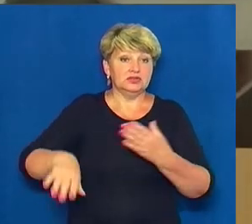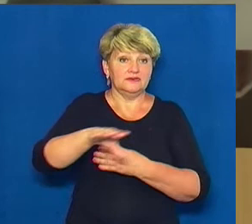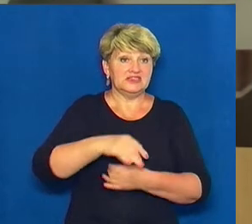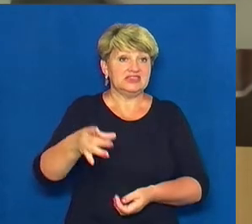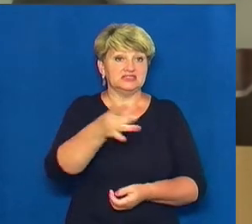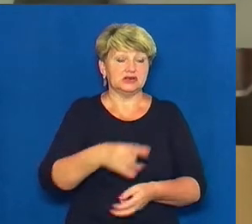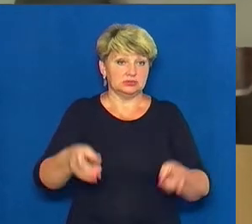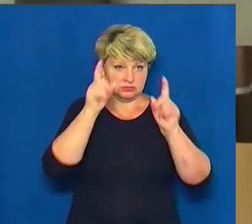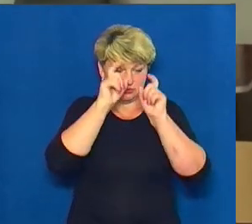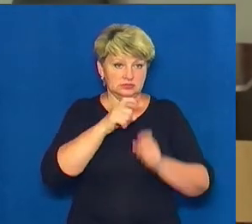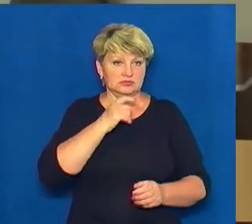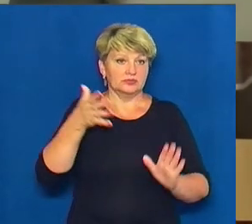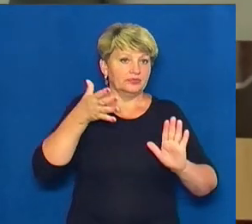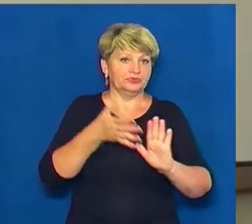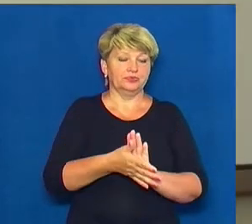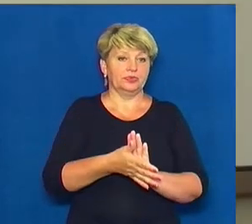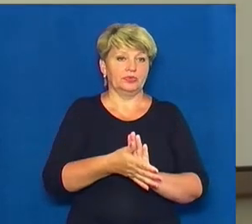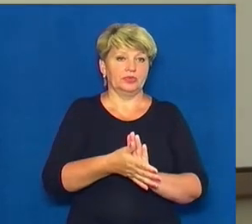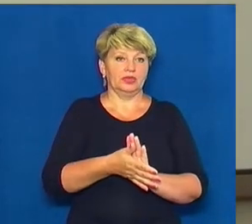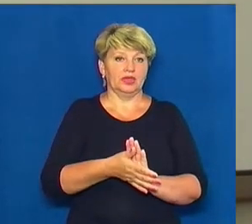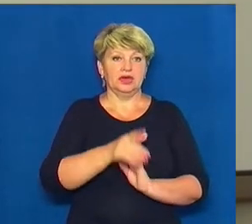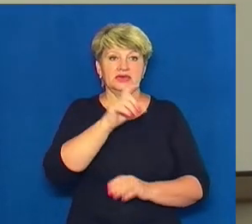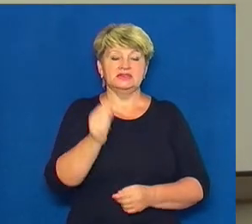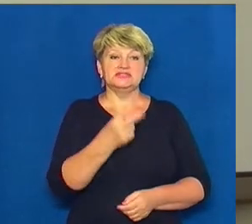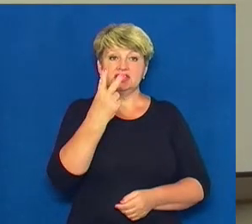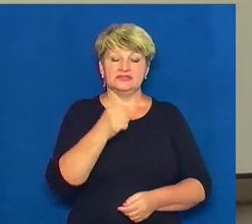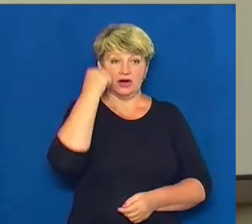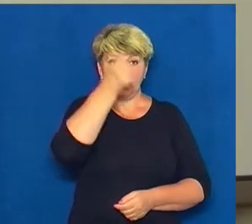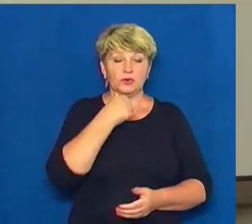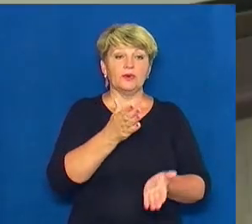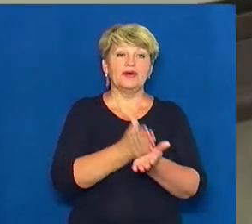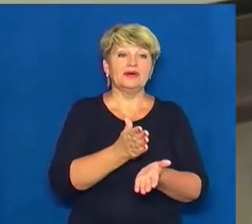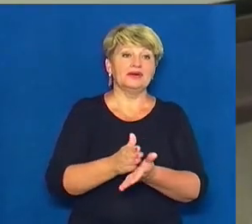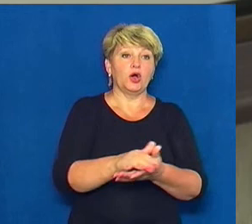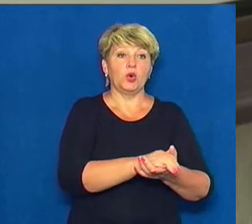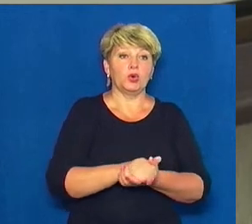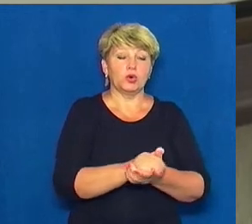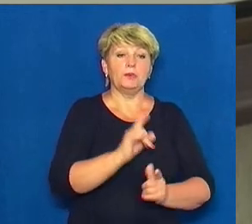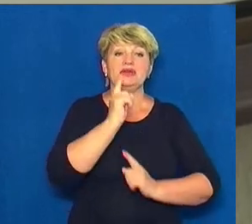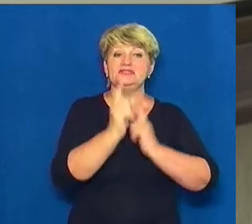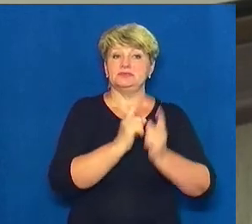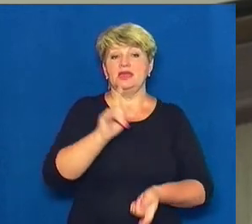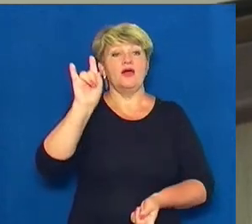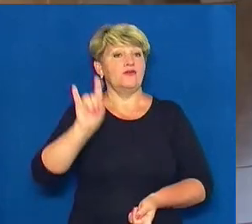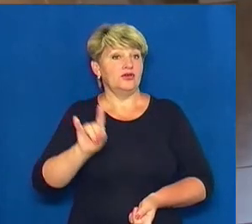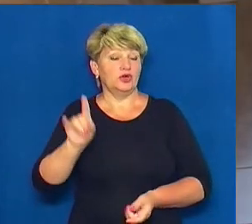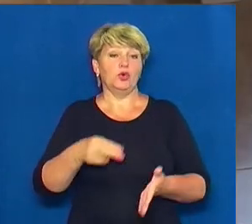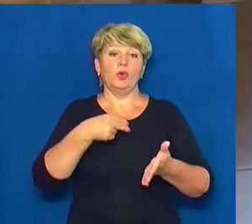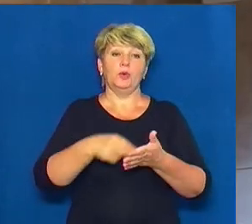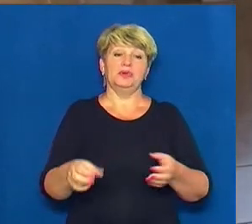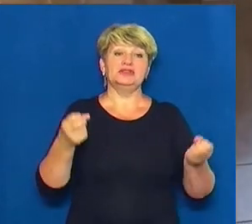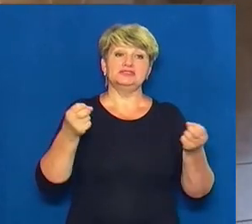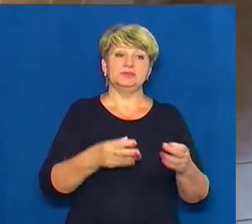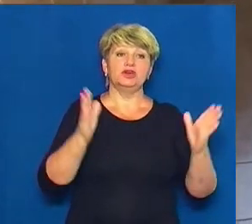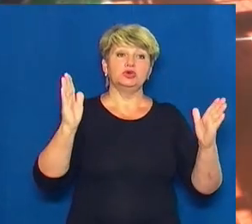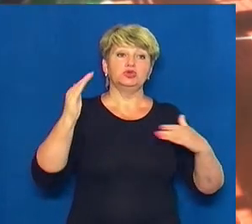Черепинської школи Юлія Петренко. За два роки існування громади, каже, тут змінили вікна, придбали мультимедійну дошку, зробили